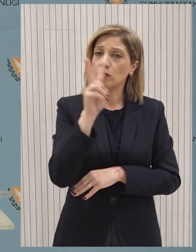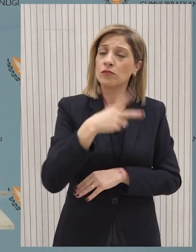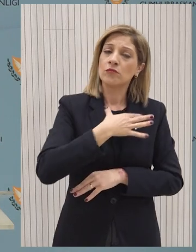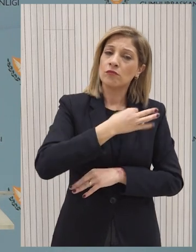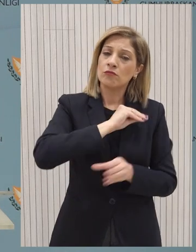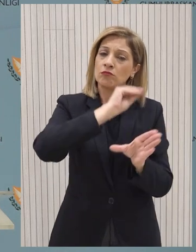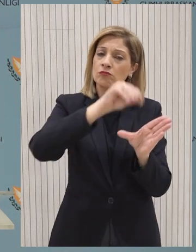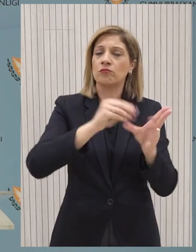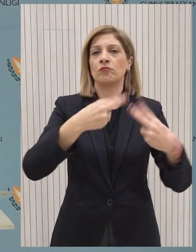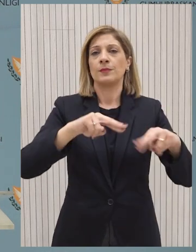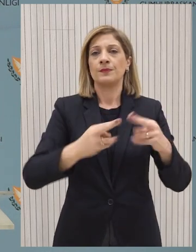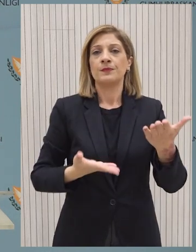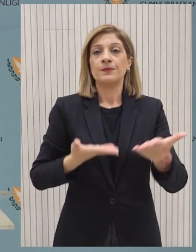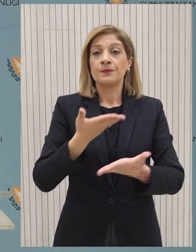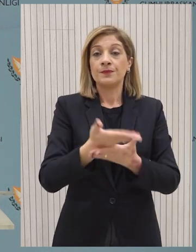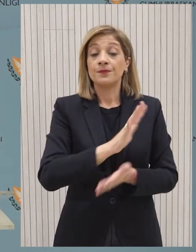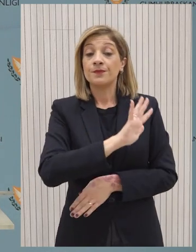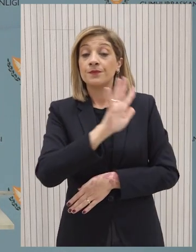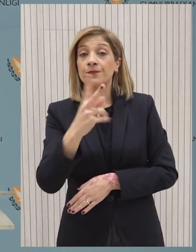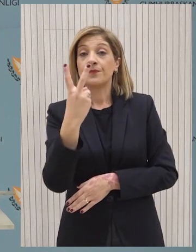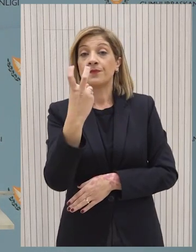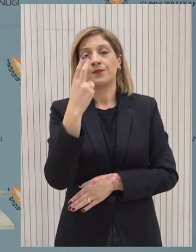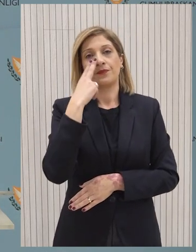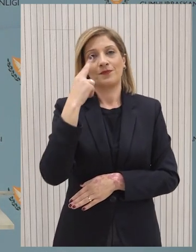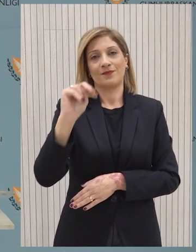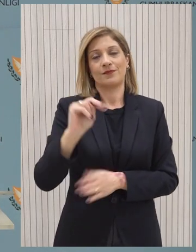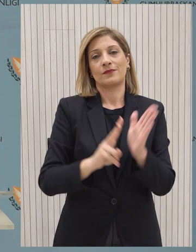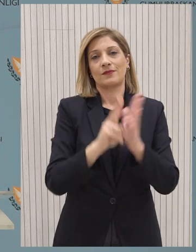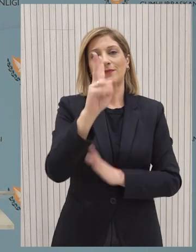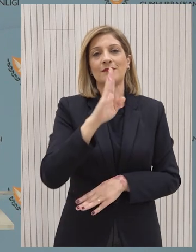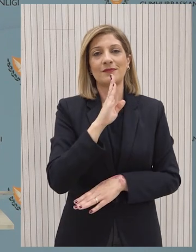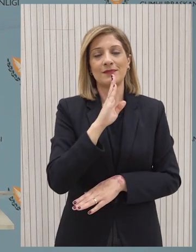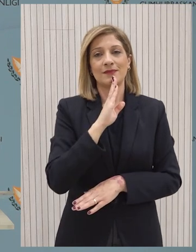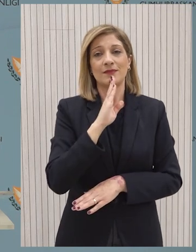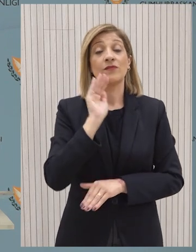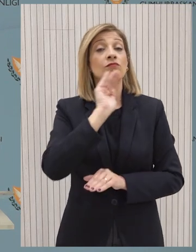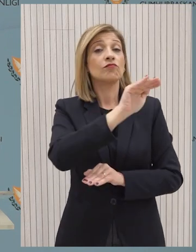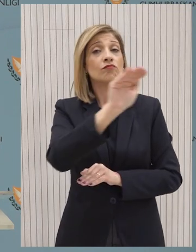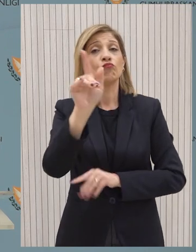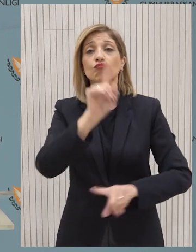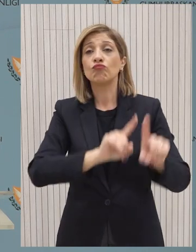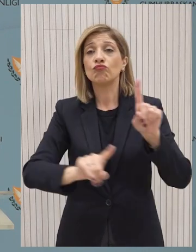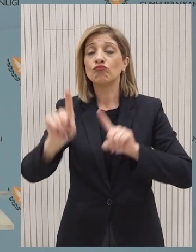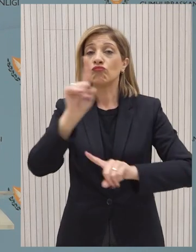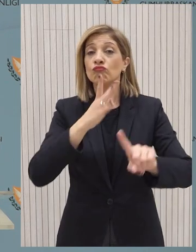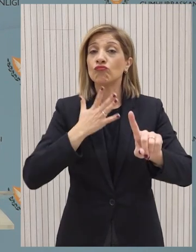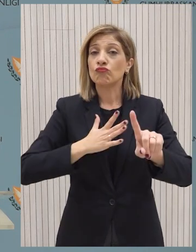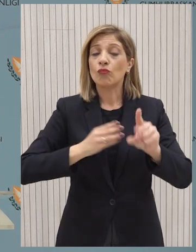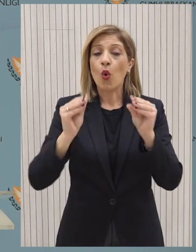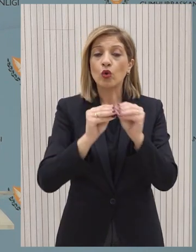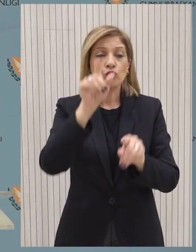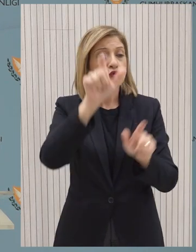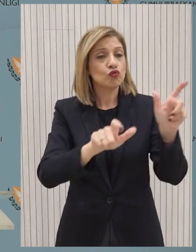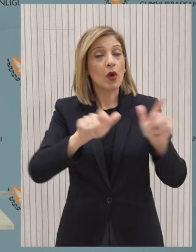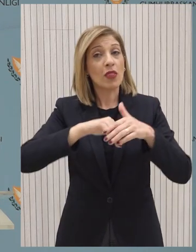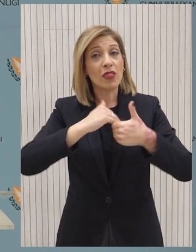τέσσερις αυτούς οργανισμούς θα διαρκέσει μέχρι τις 20 Νοεμβρίου στις 12 το μεσημέρι. Καλούμε για άλλη μια φορά τους συμπολίτες και συμπολίτησές